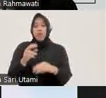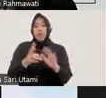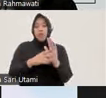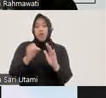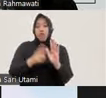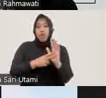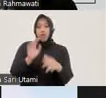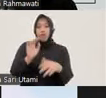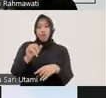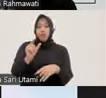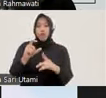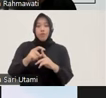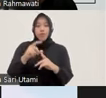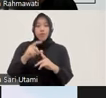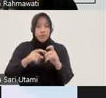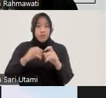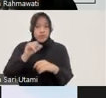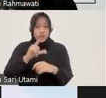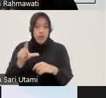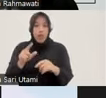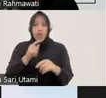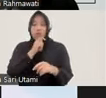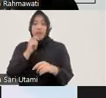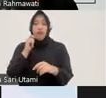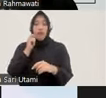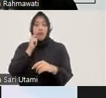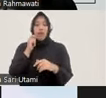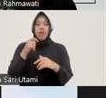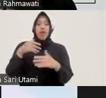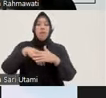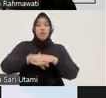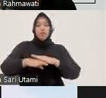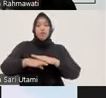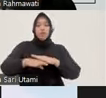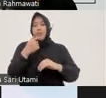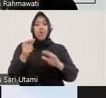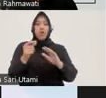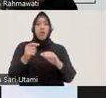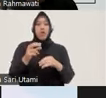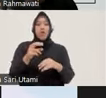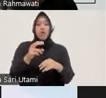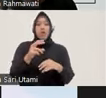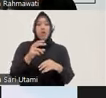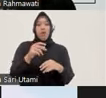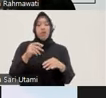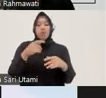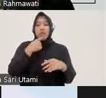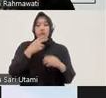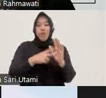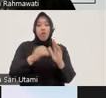Errol Porni pendefinisiannya dilakukan memasukkanlah unsur bahwa dia harus lupa penyelesaian non-judicial